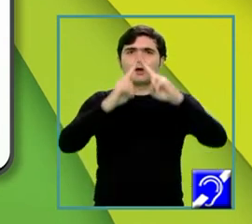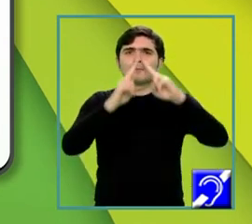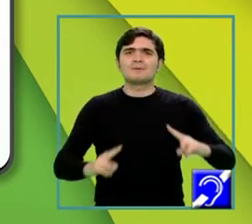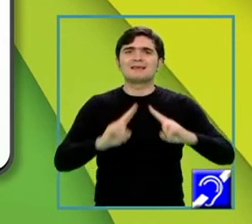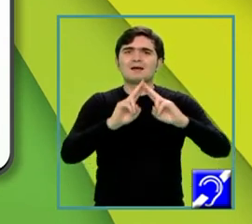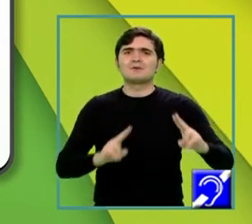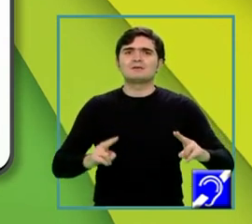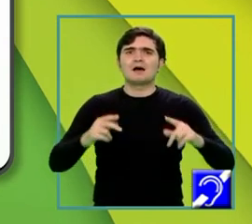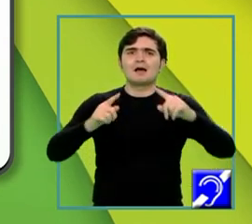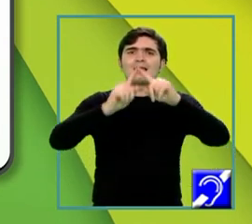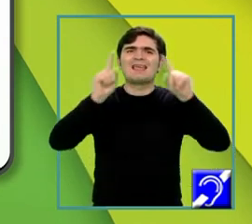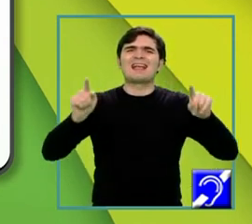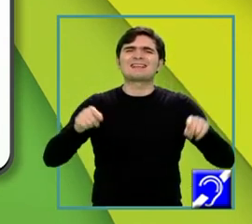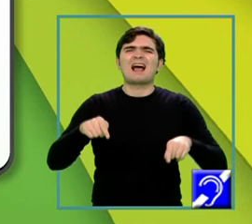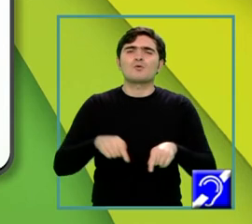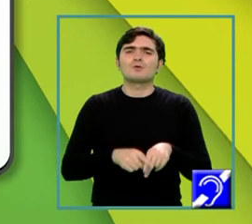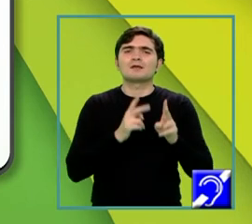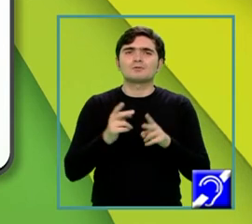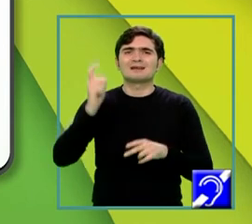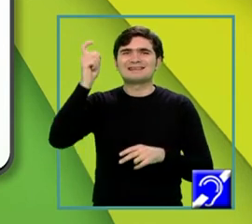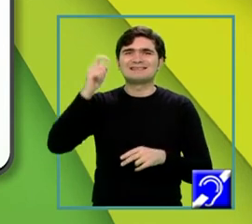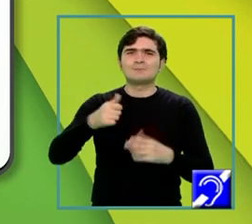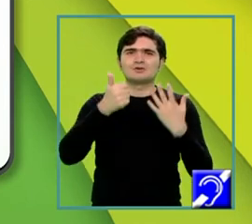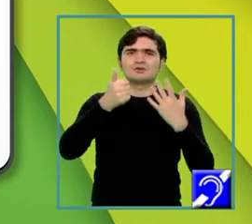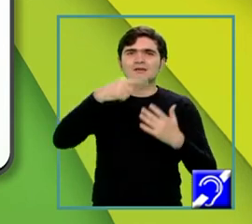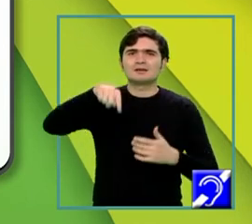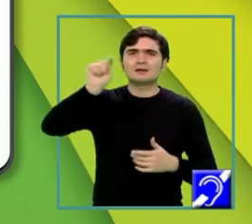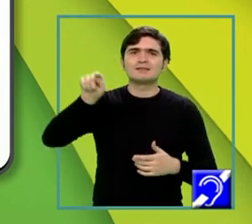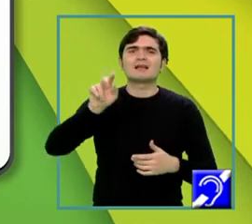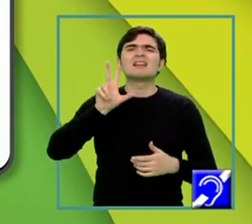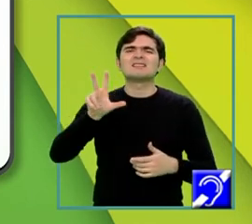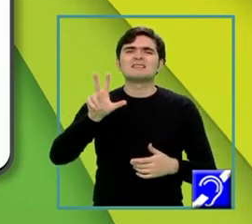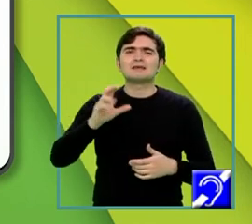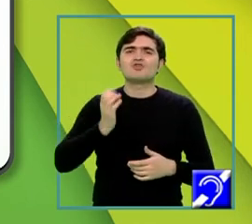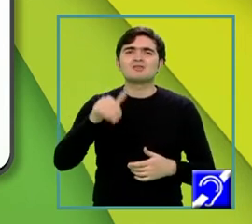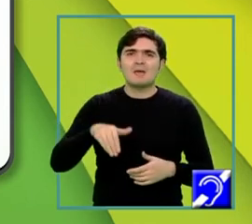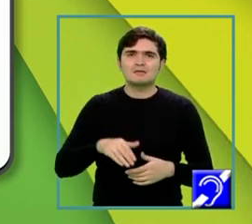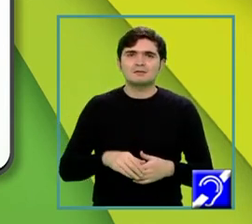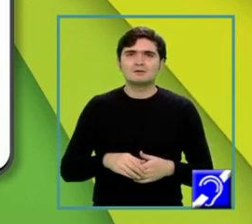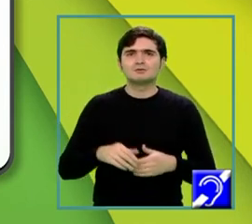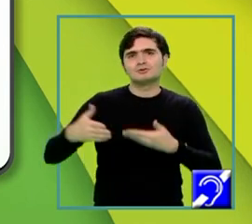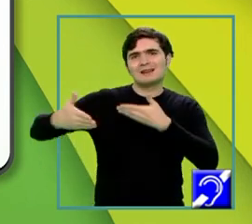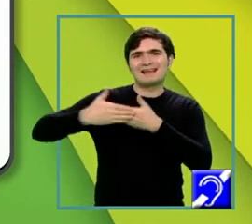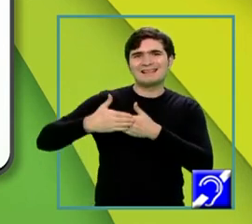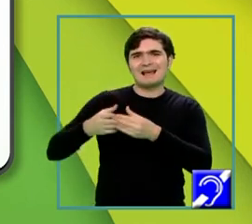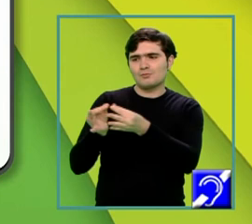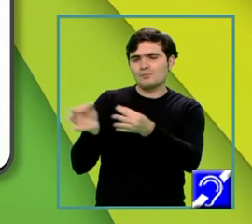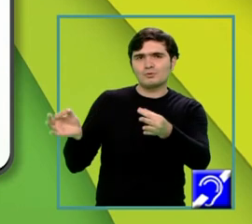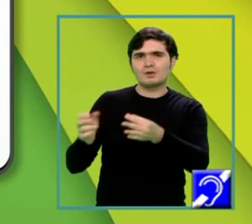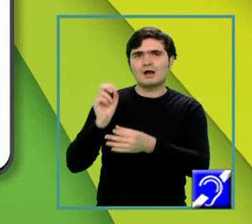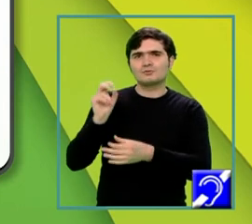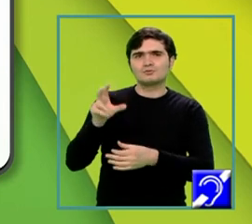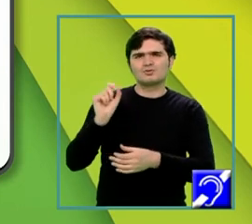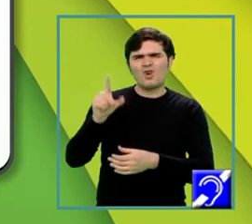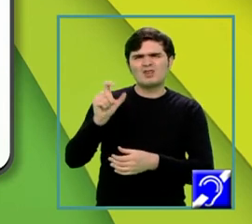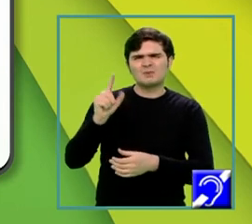regulată cu înălțimea egală cu 6 radical din 3 centimetri și munchea laterală de 12 radical din